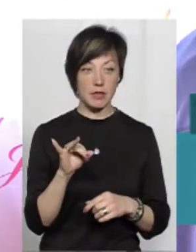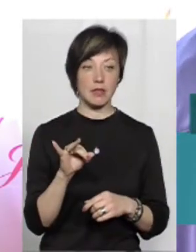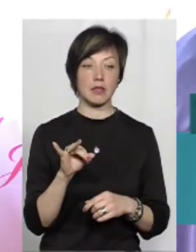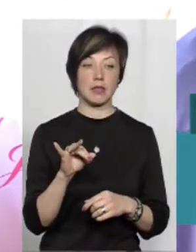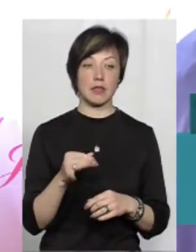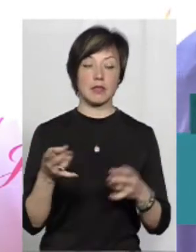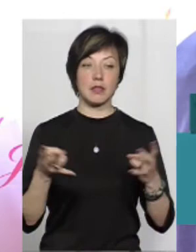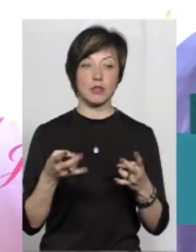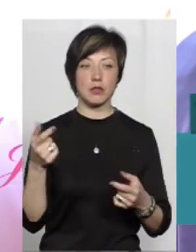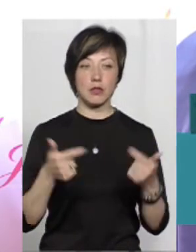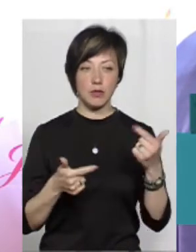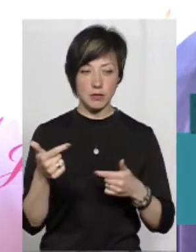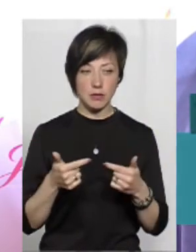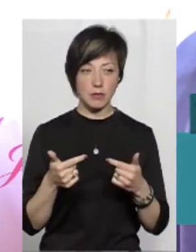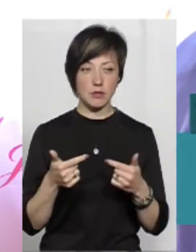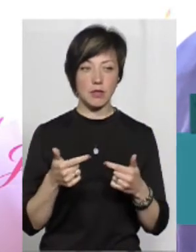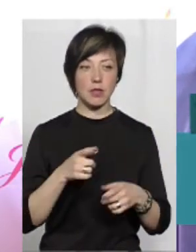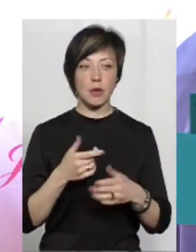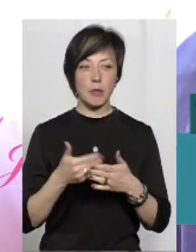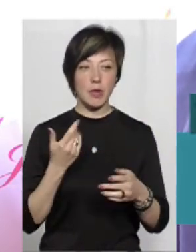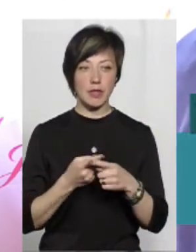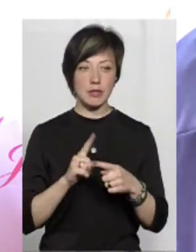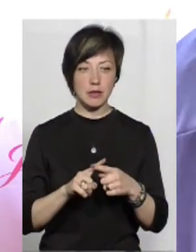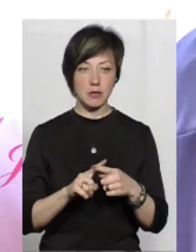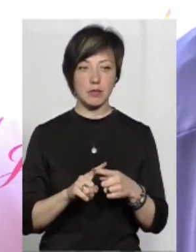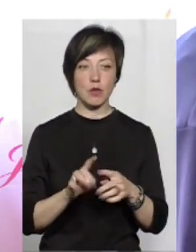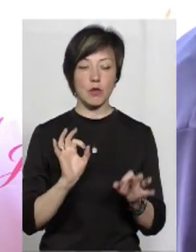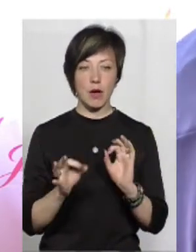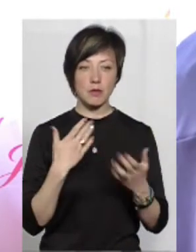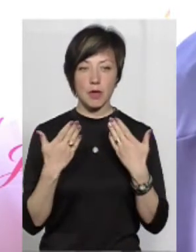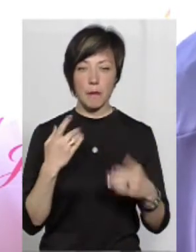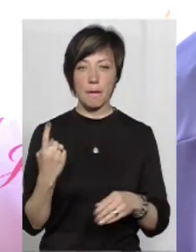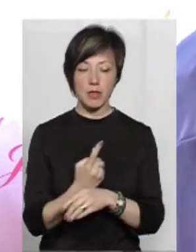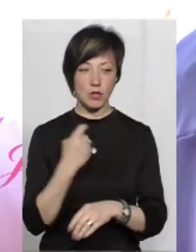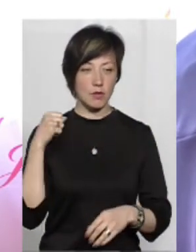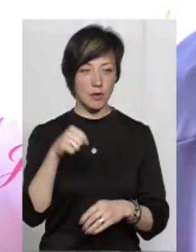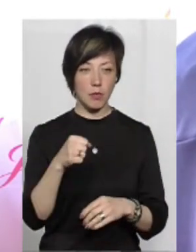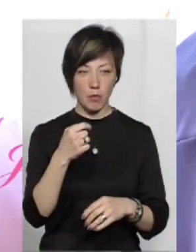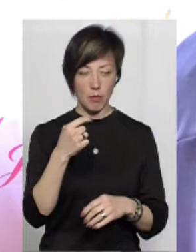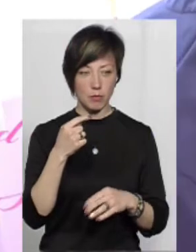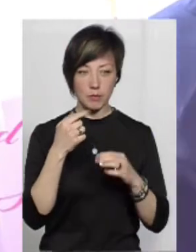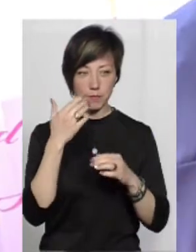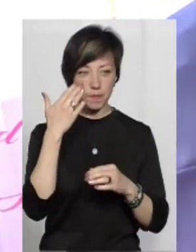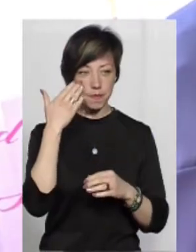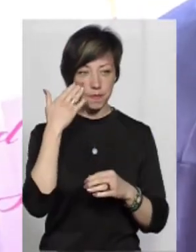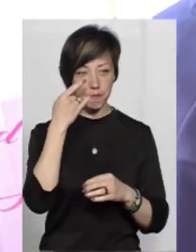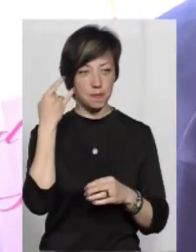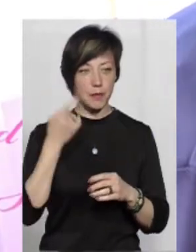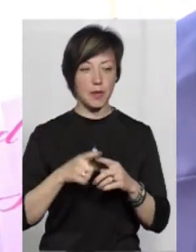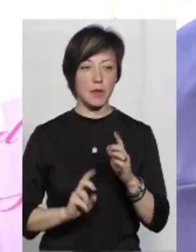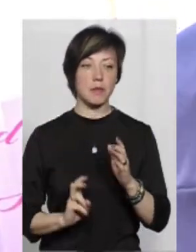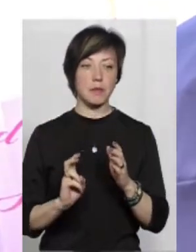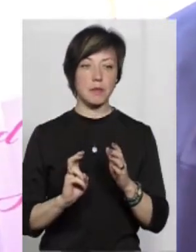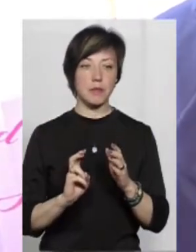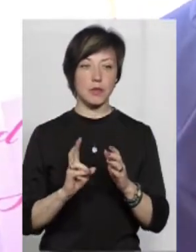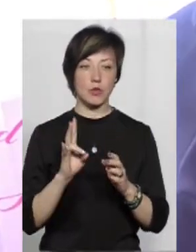батюкаєтеся, кажу, ну, то що ви перед цим зі мною нормально спілкувалися. Перший раз б'є, попадає під глас, під скоком пригає, б'є